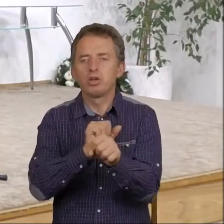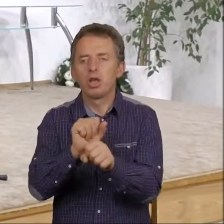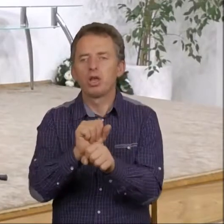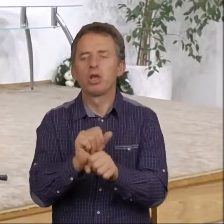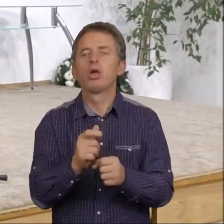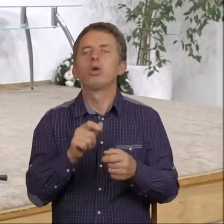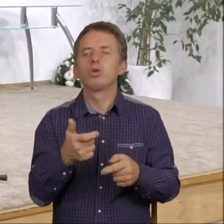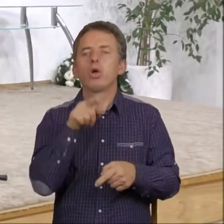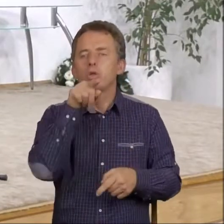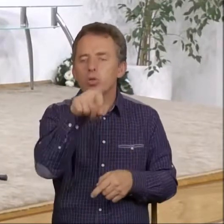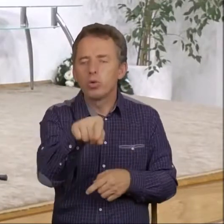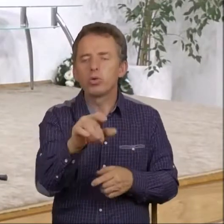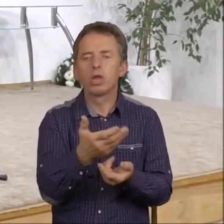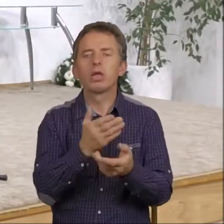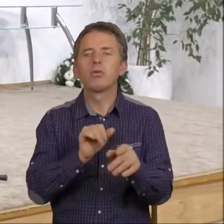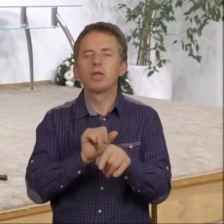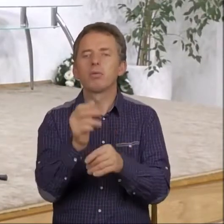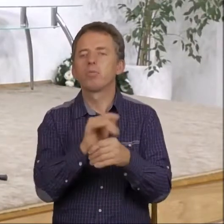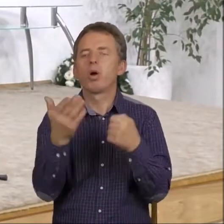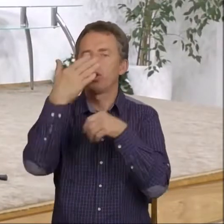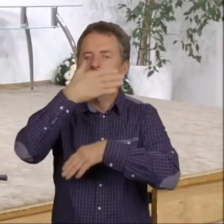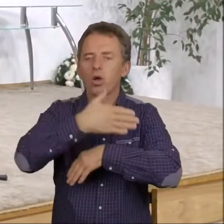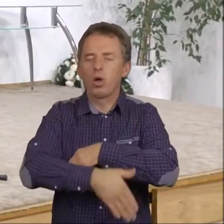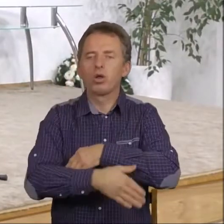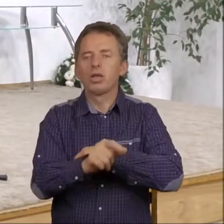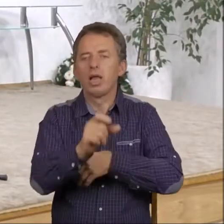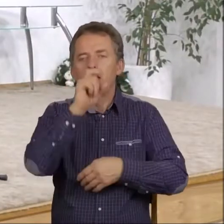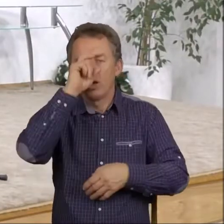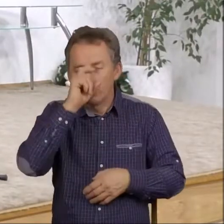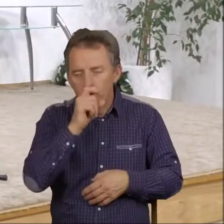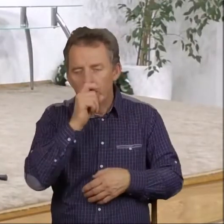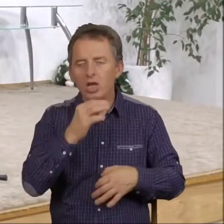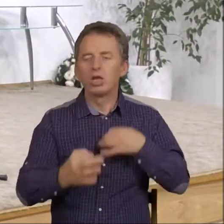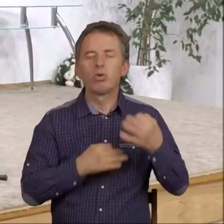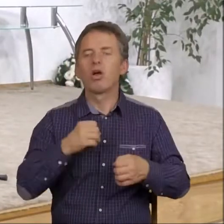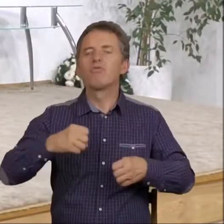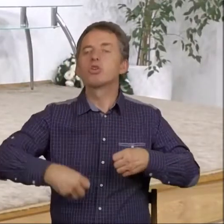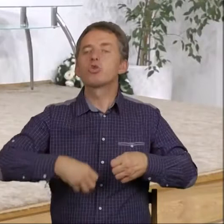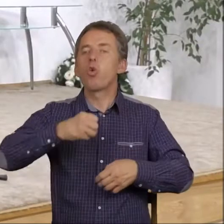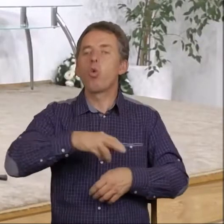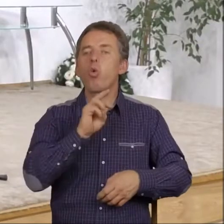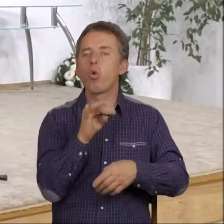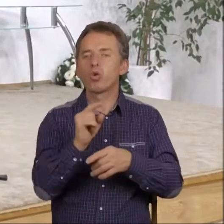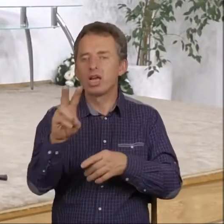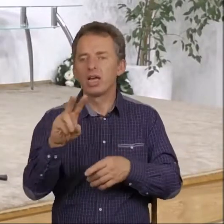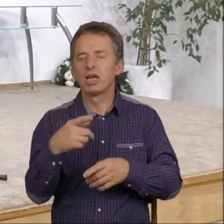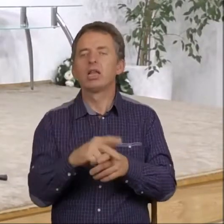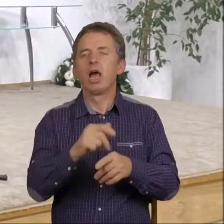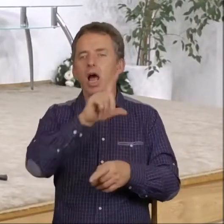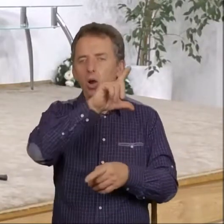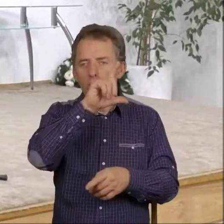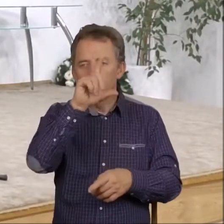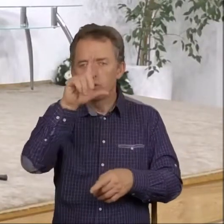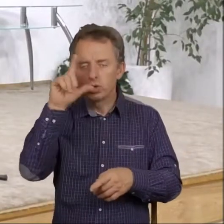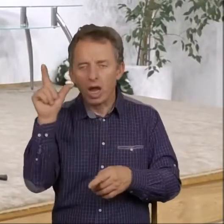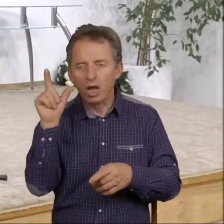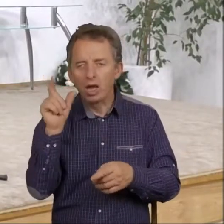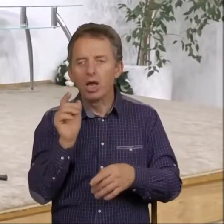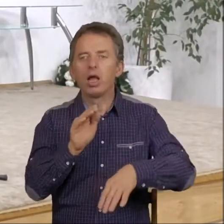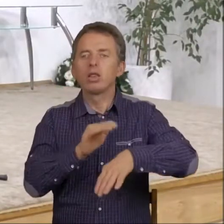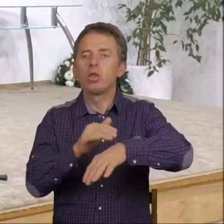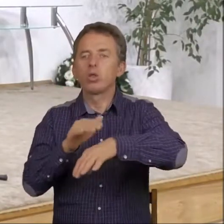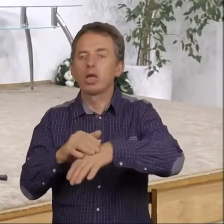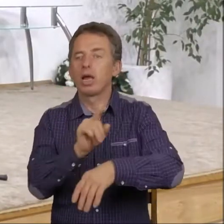co się mieści tutaj pod koniec, że ten zły, złośliwy wrzut na ludziach dotyka